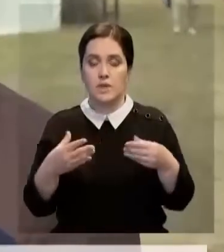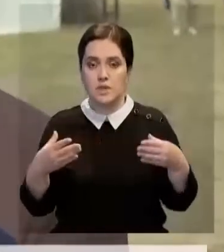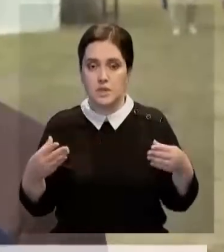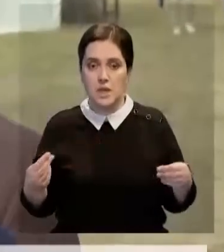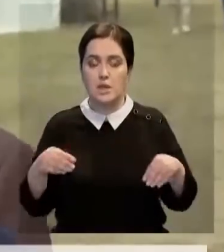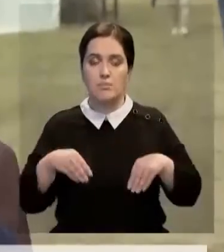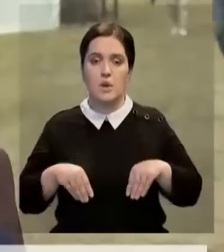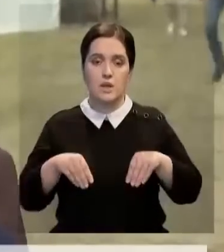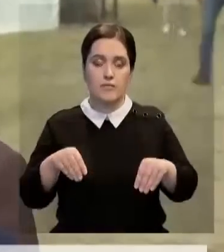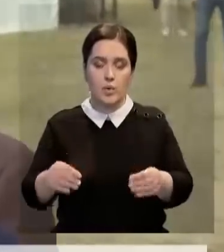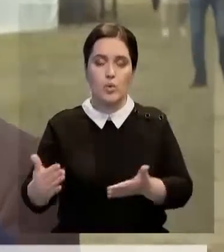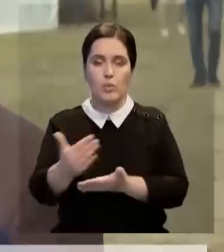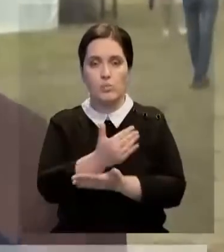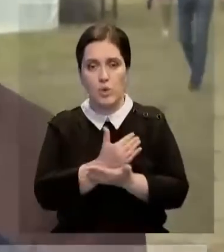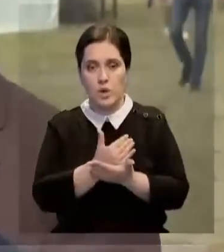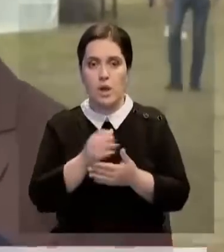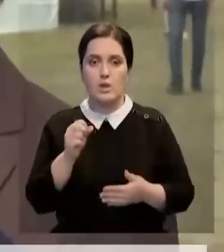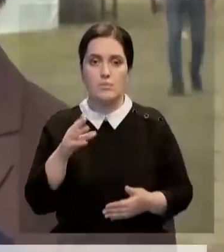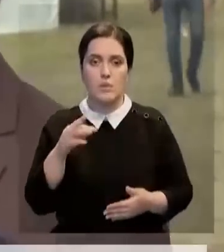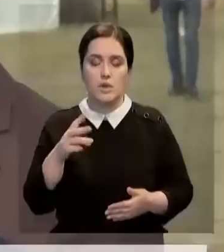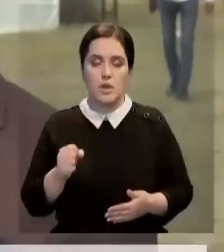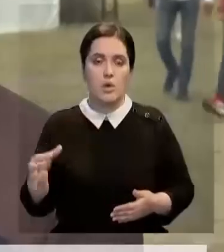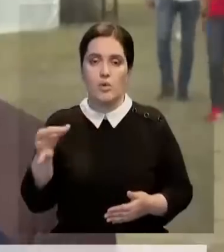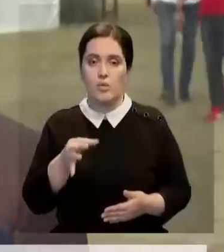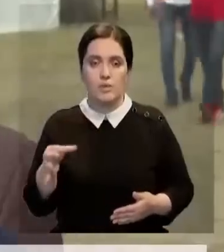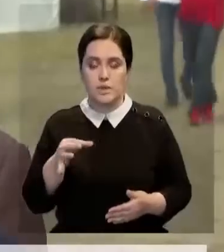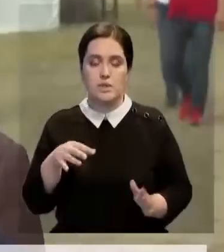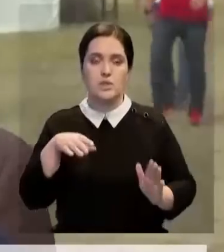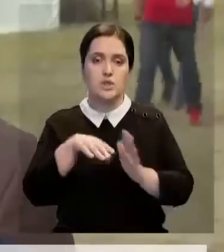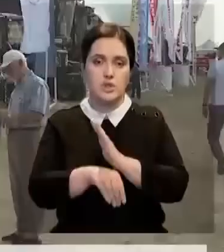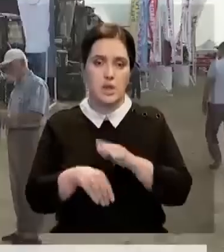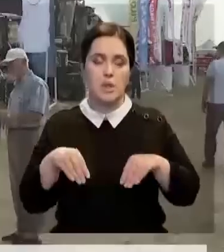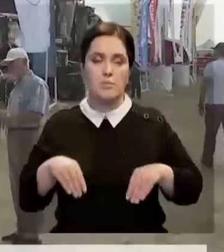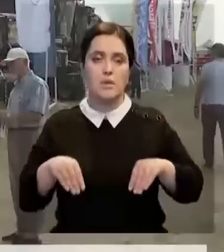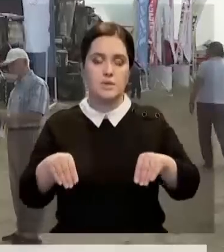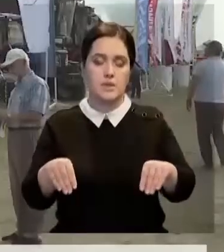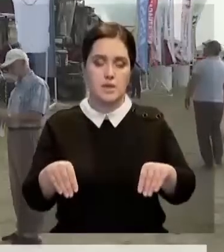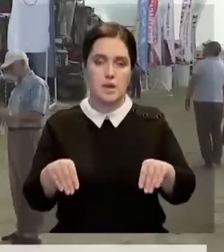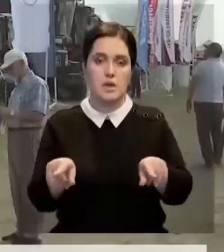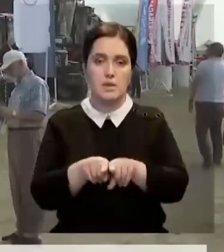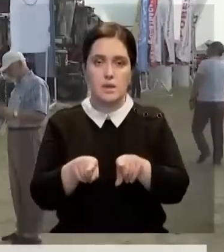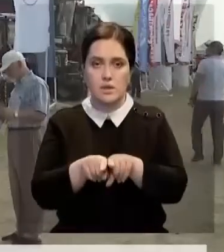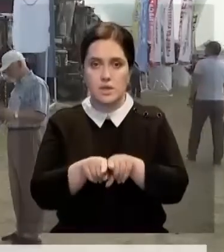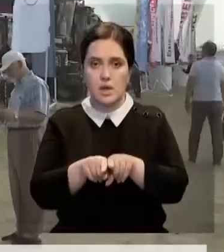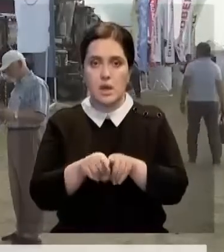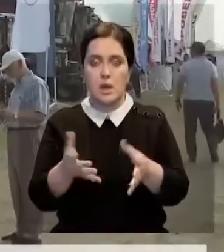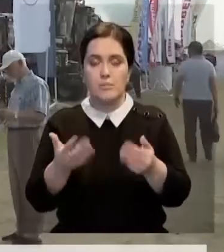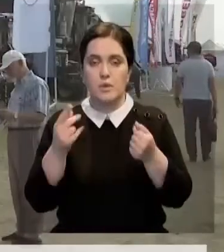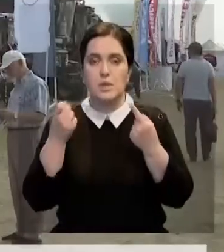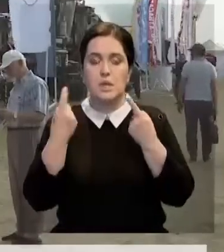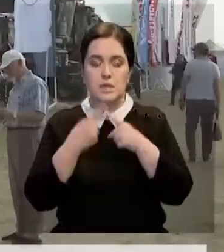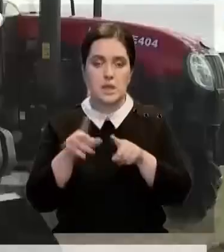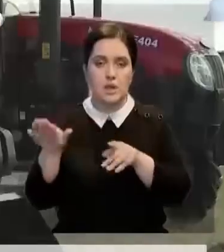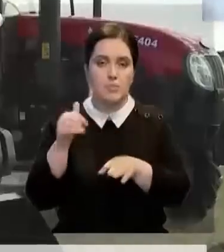уборщины работы, так как Акмолинский район считается, регион считается пассивным районом. Также берут на технику.